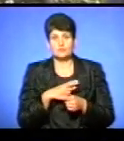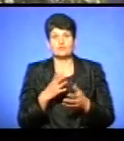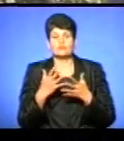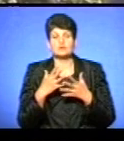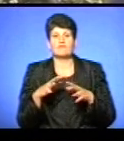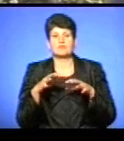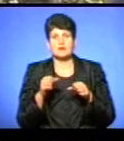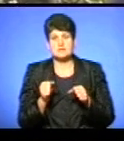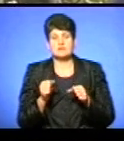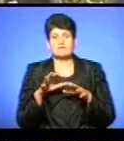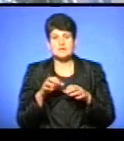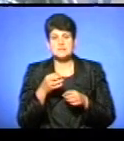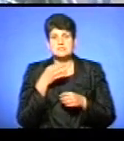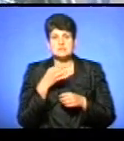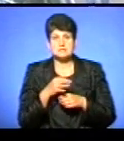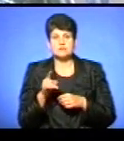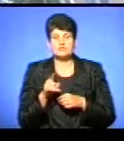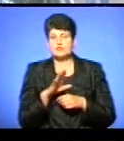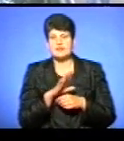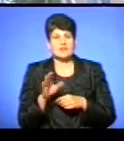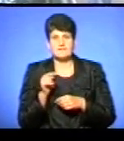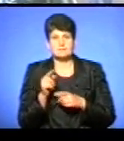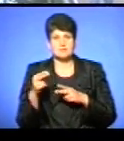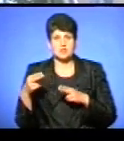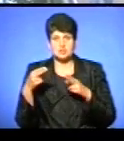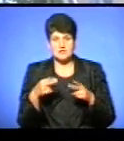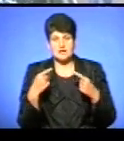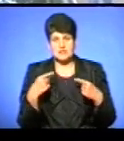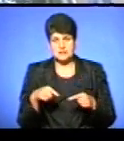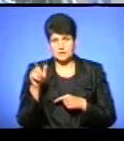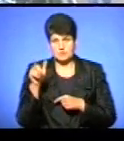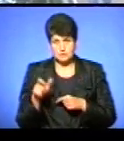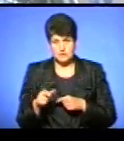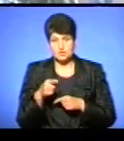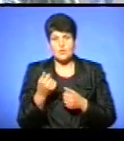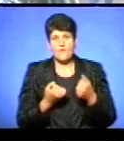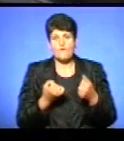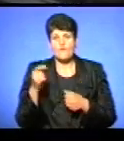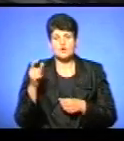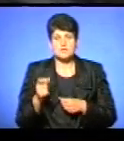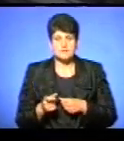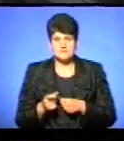власника, зв'язалося з власником, власник повідомив, що не він заїжджав, що це заїжджала інша особа, а саме його водій.